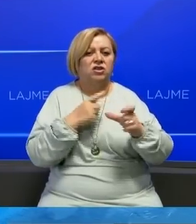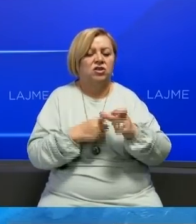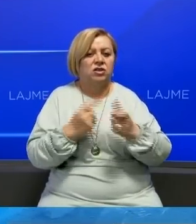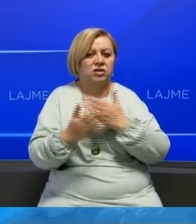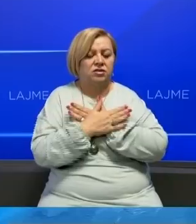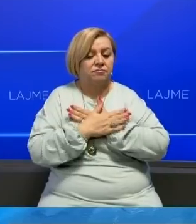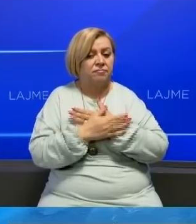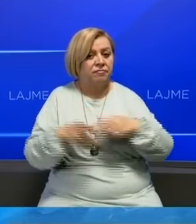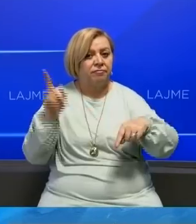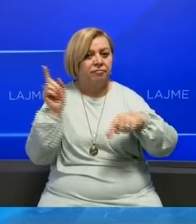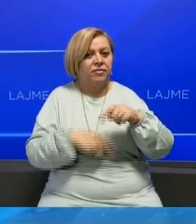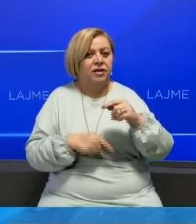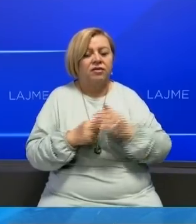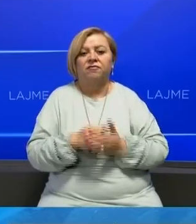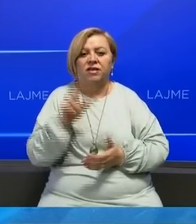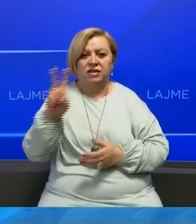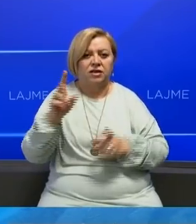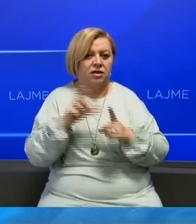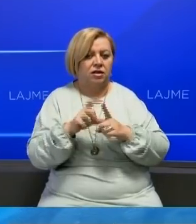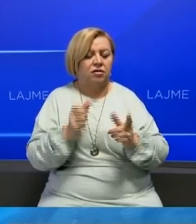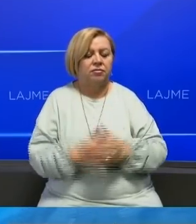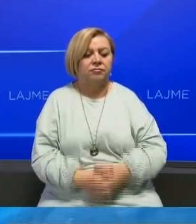pas shkarkimi të Valdete Dakës.